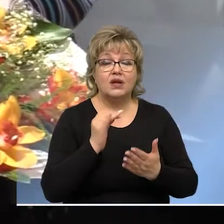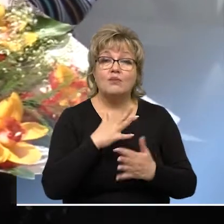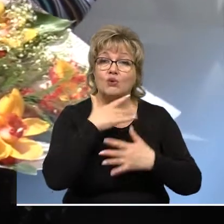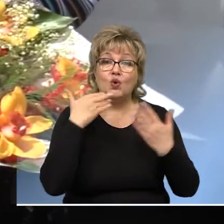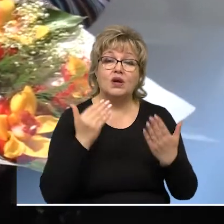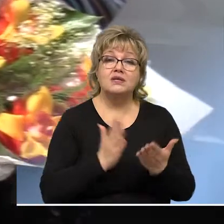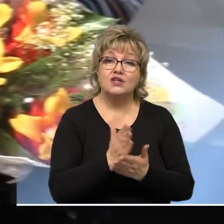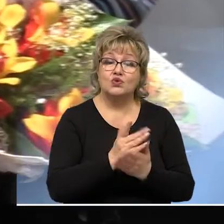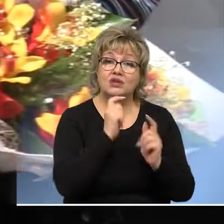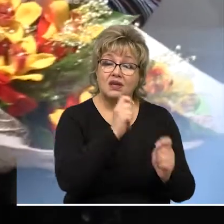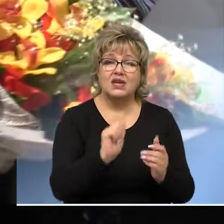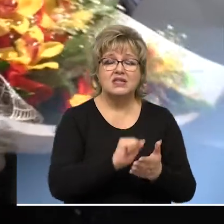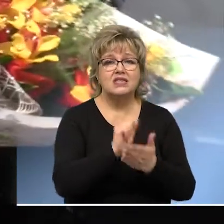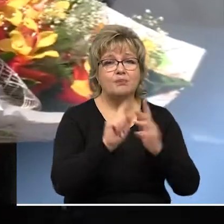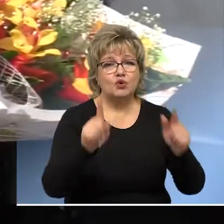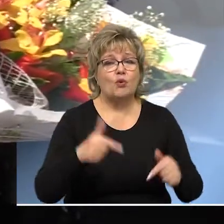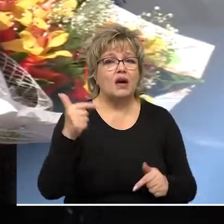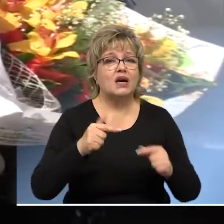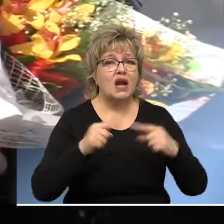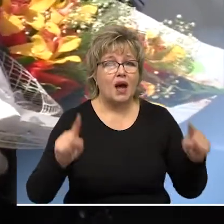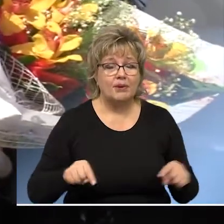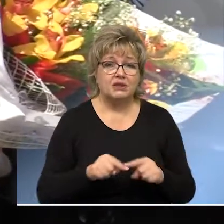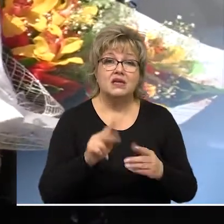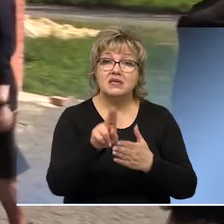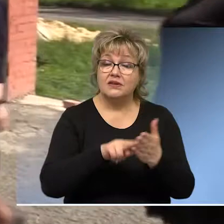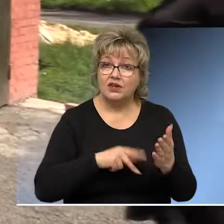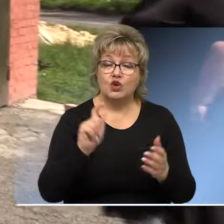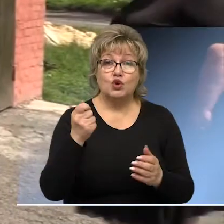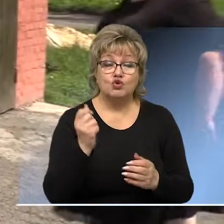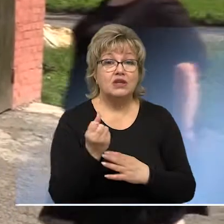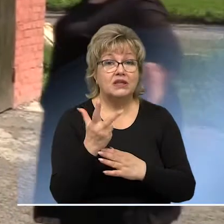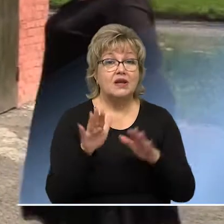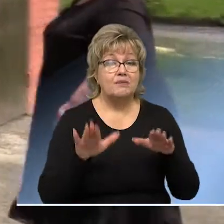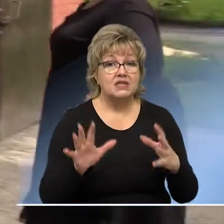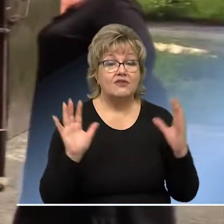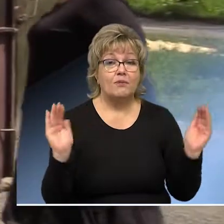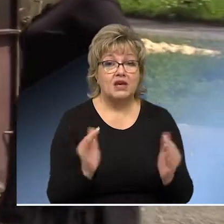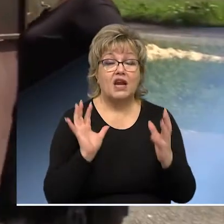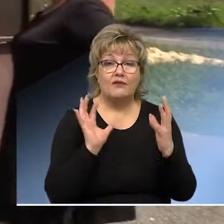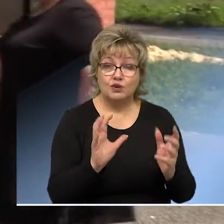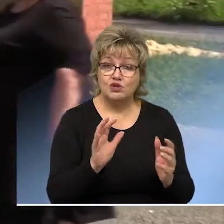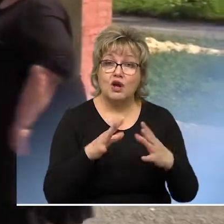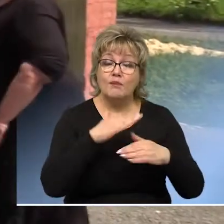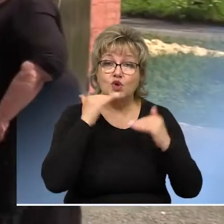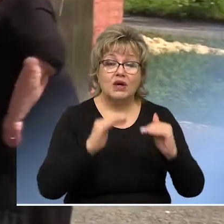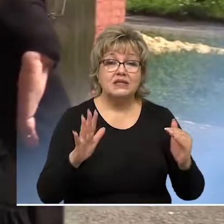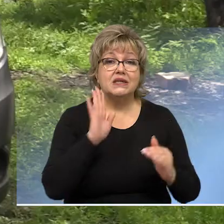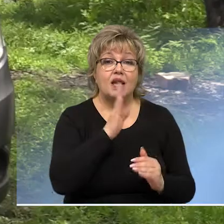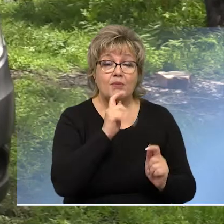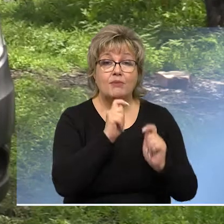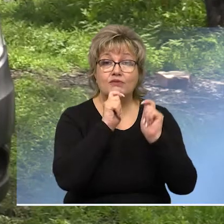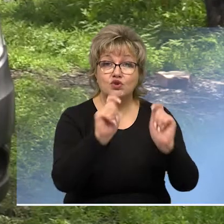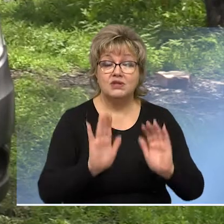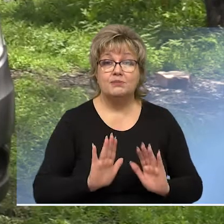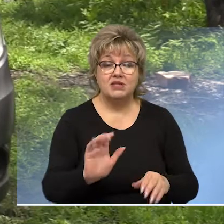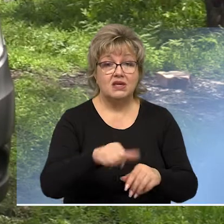немало заслуженных наград, дипломов, почетных грамот и сертификатов. Ключи от 13-местного микроавтобуса многодетной маме